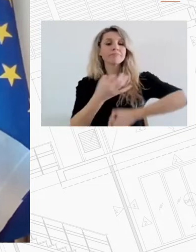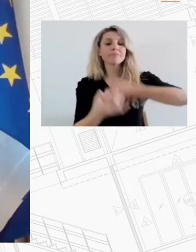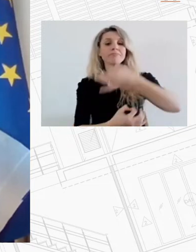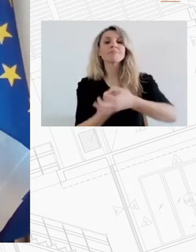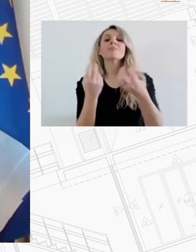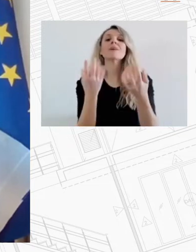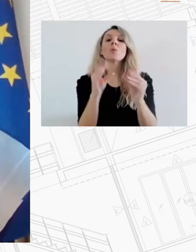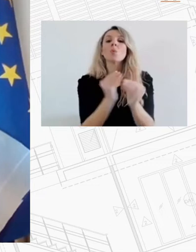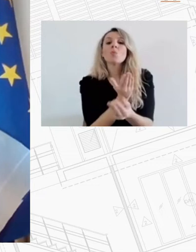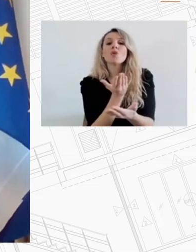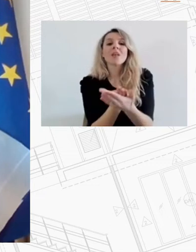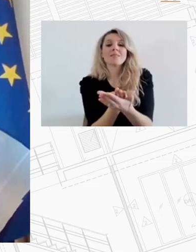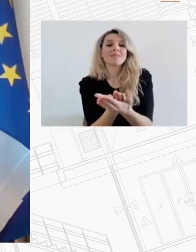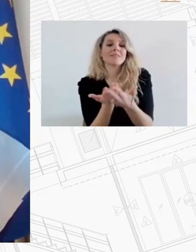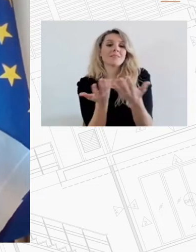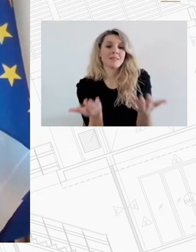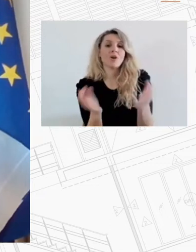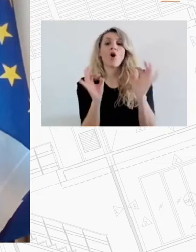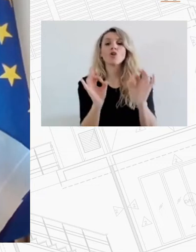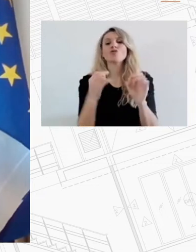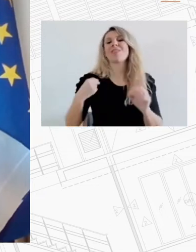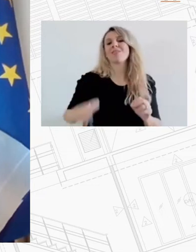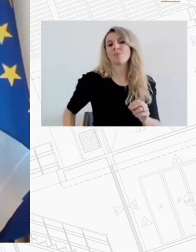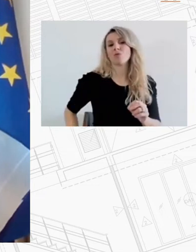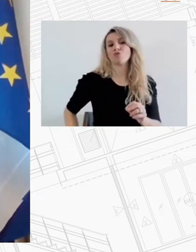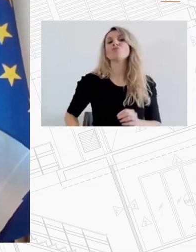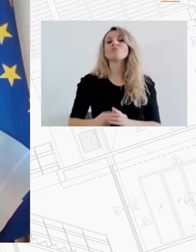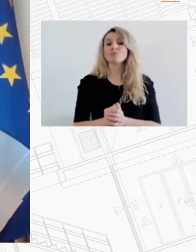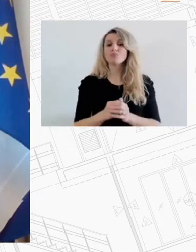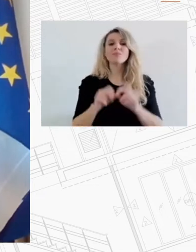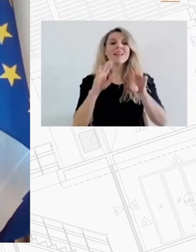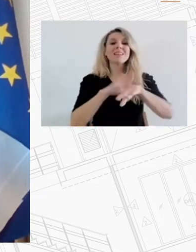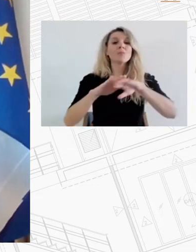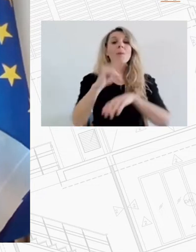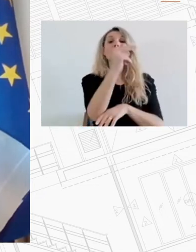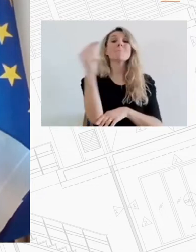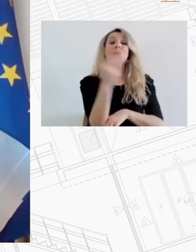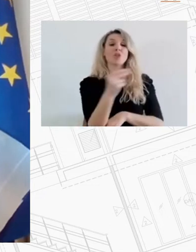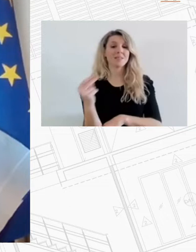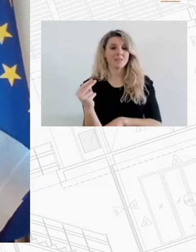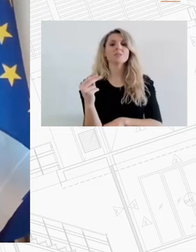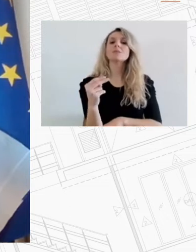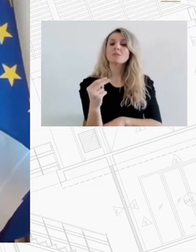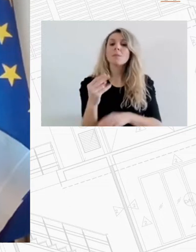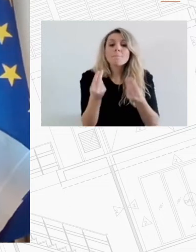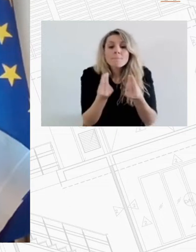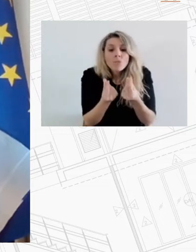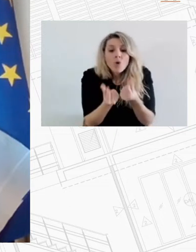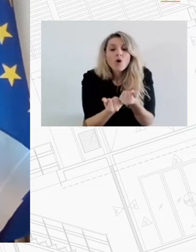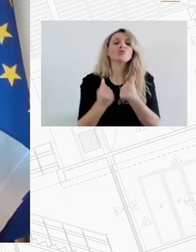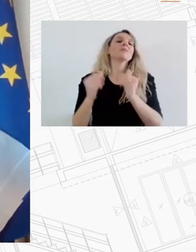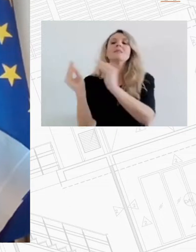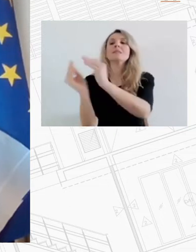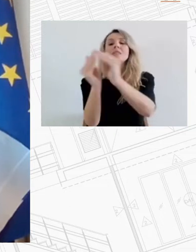στεγαστικής πολιτικής που έχουμε ως Δήμος. Πρώτον, η πρόσβαση σε ασφαλείς, αξιοπρεπής και βιώσιμες συνθήκες